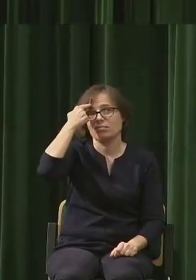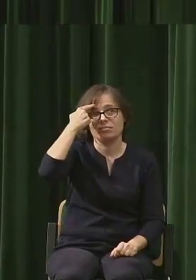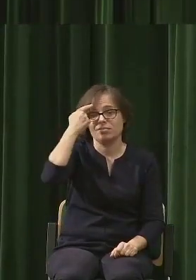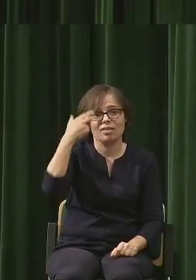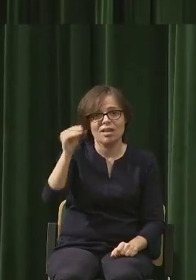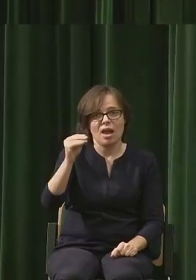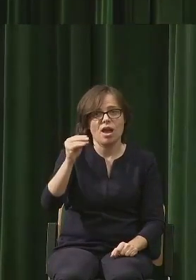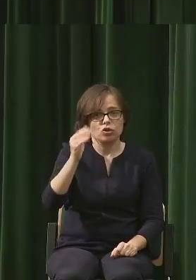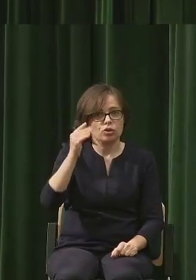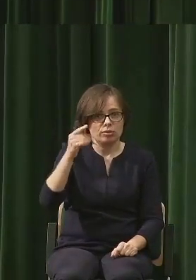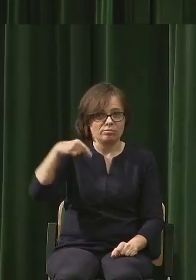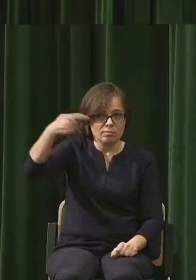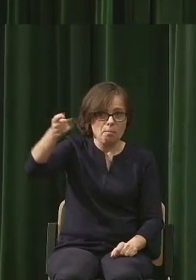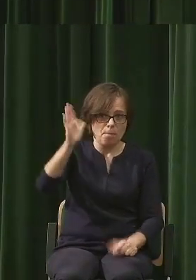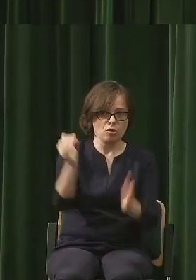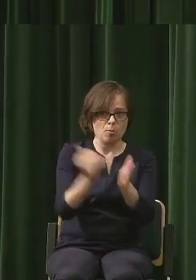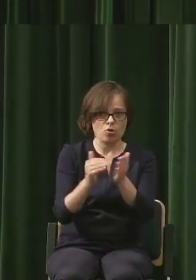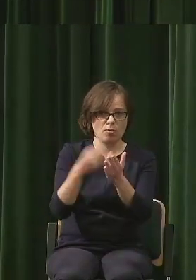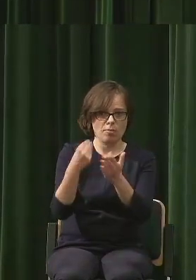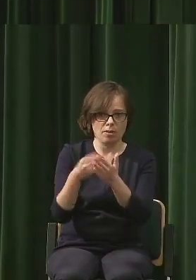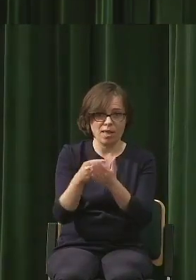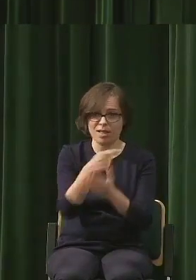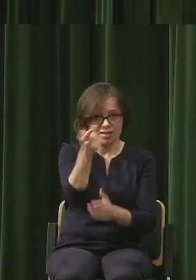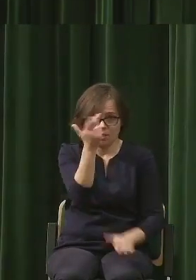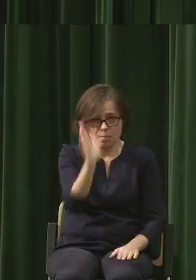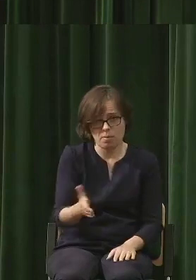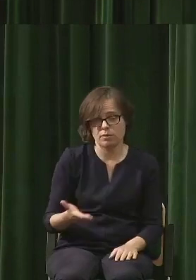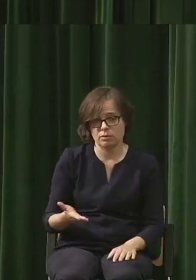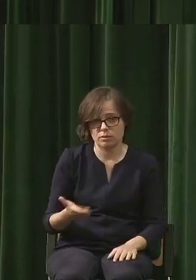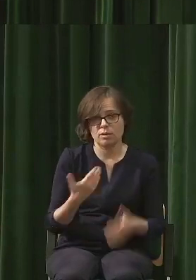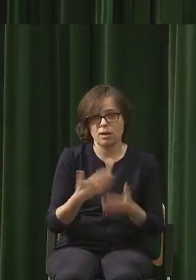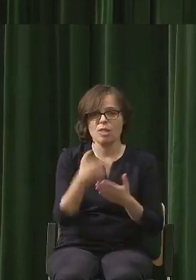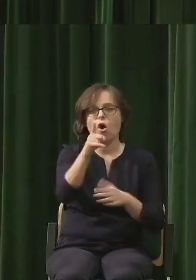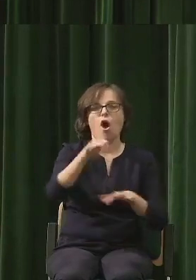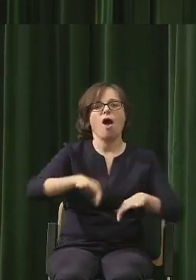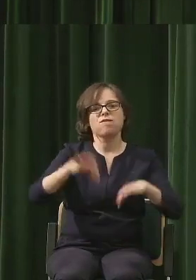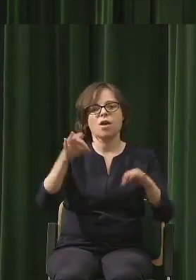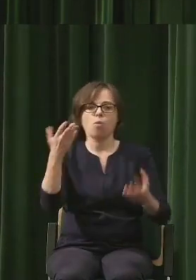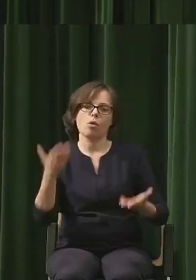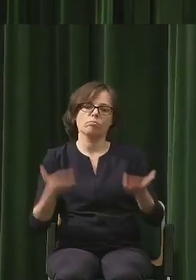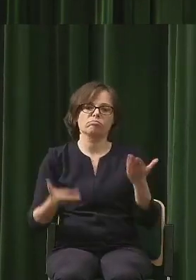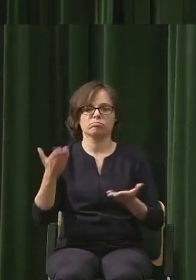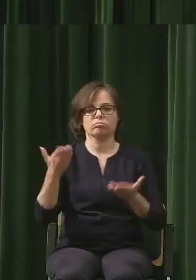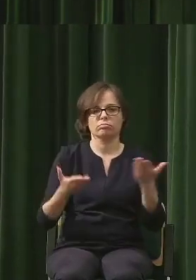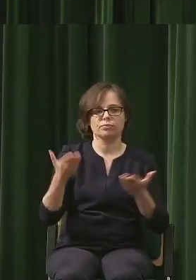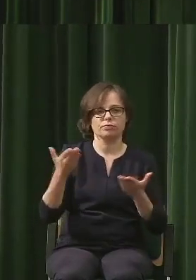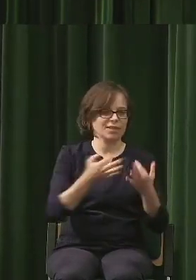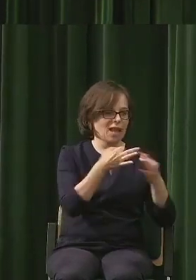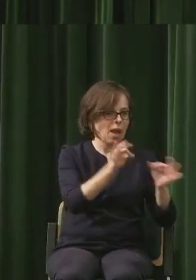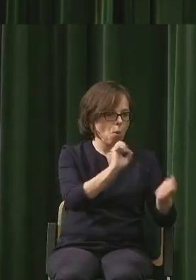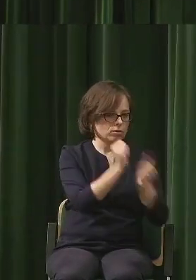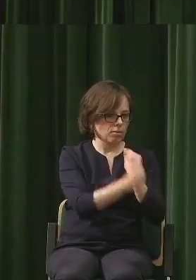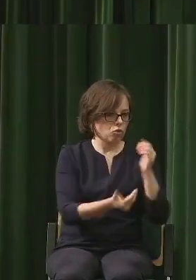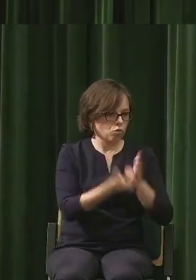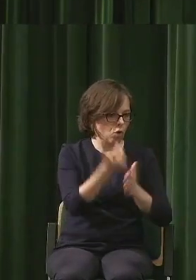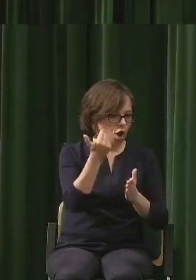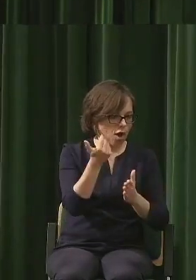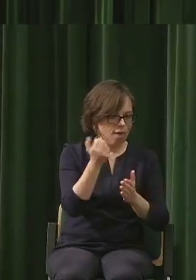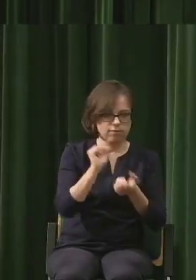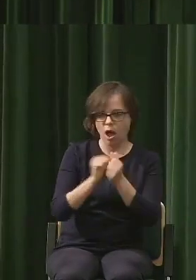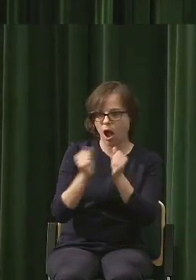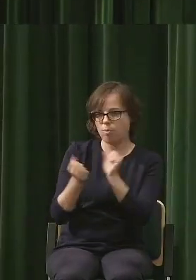kiedyś będą potrzebowali pieniędzy i nie będą ich mieli i w związku z tym mając do wyboru kupić, zmienić samochód na nowy, czy